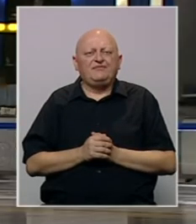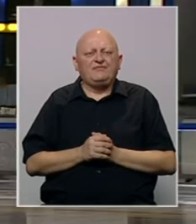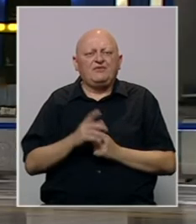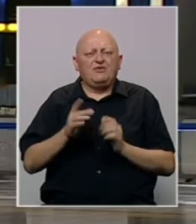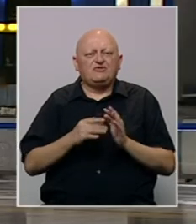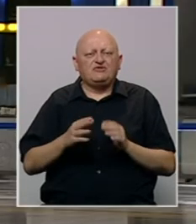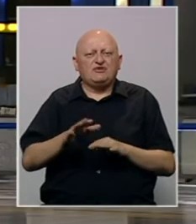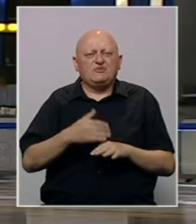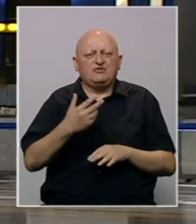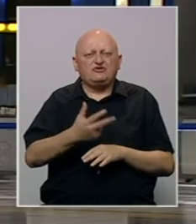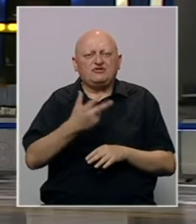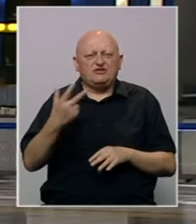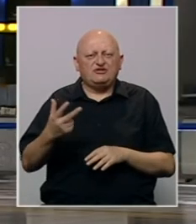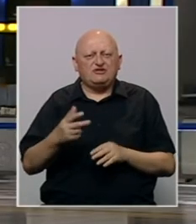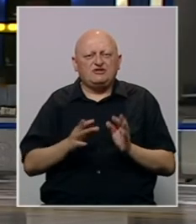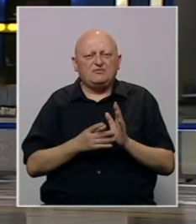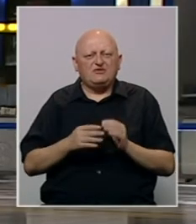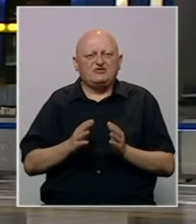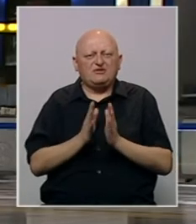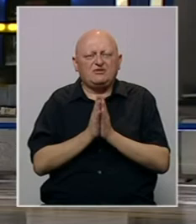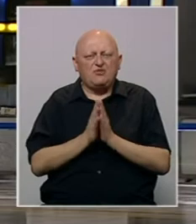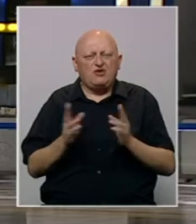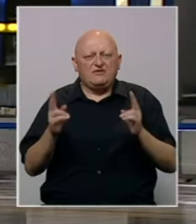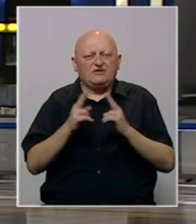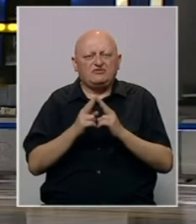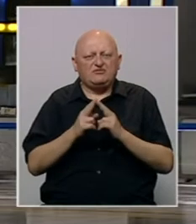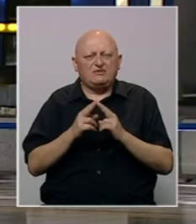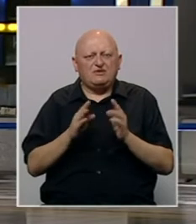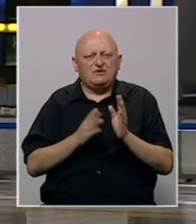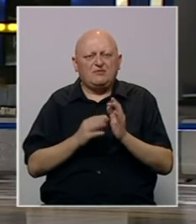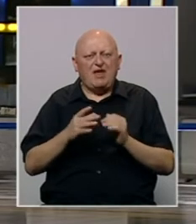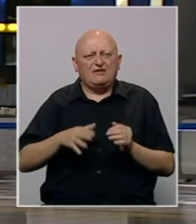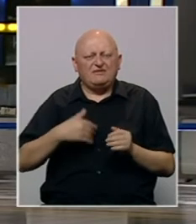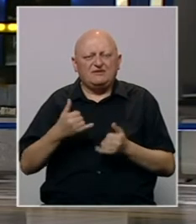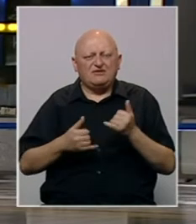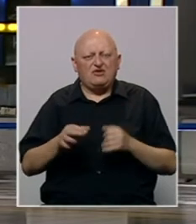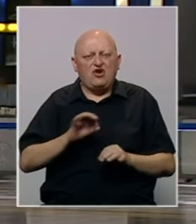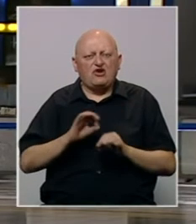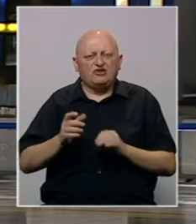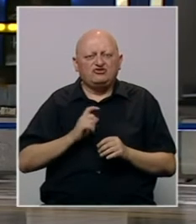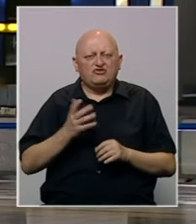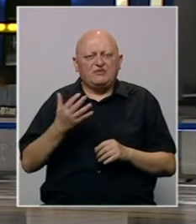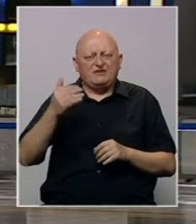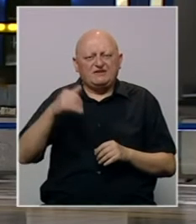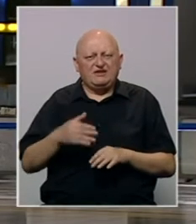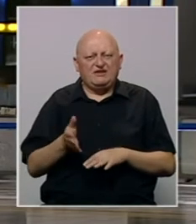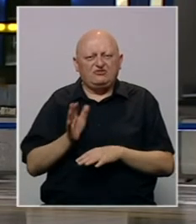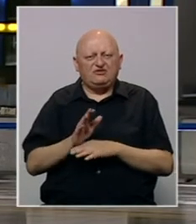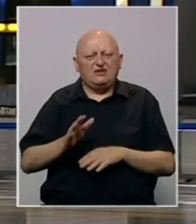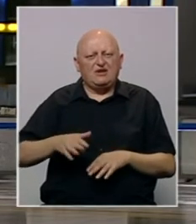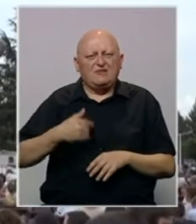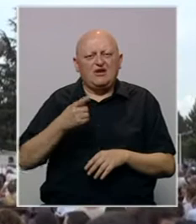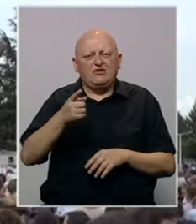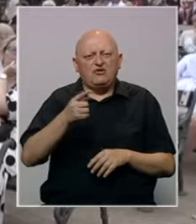A u Međugorju je počeo 33. međunarodni molitveni susret Mladi Fest. Organizatore očekuju 50.000